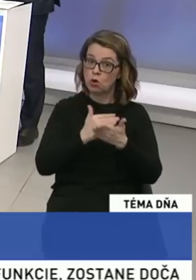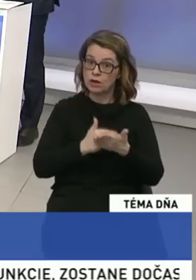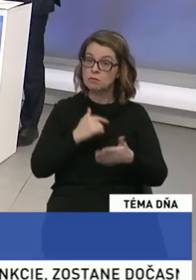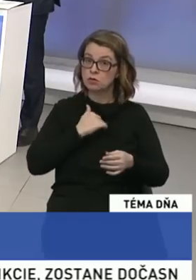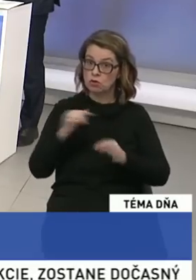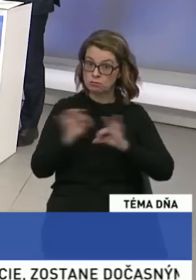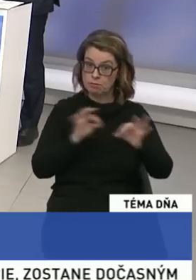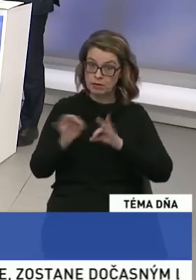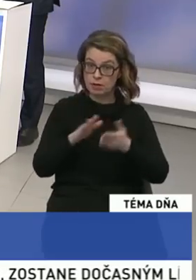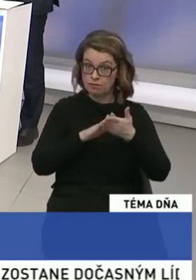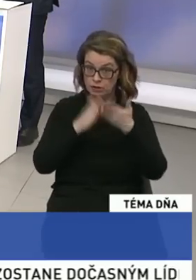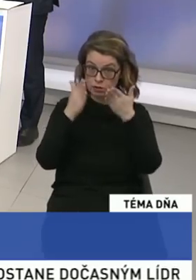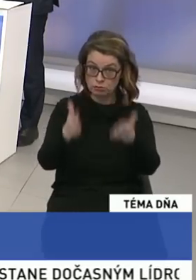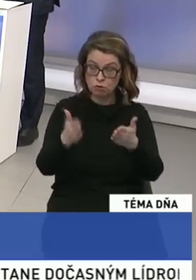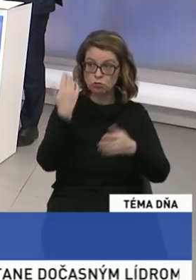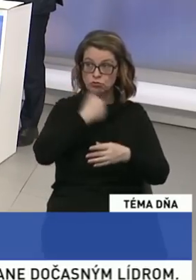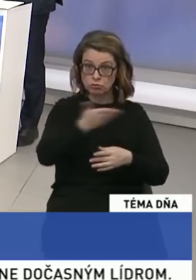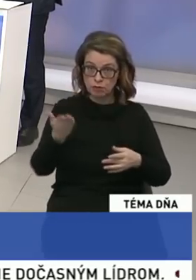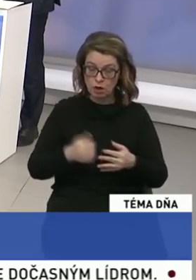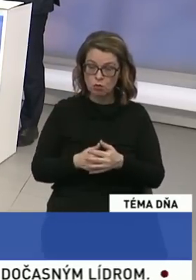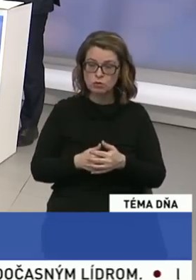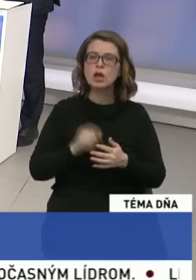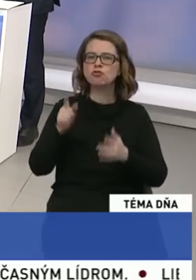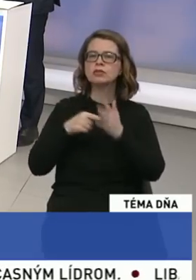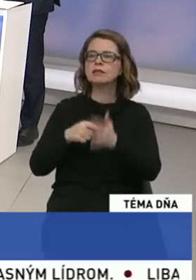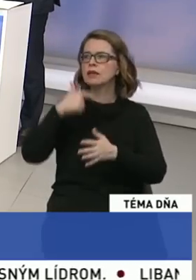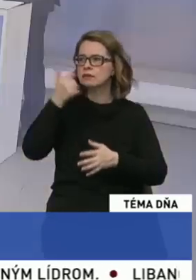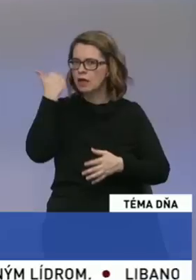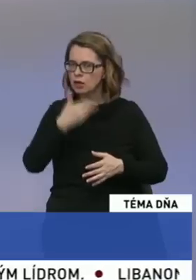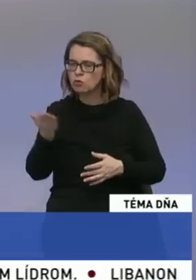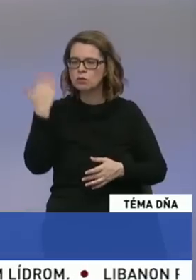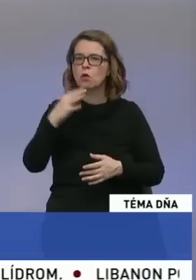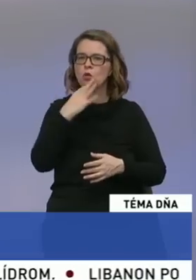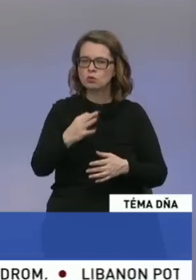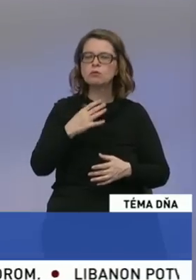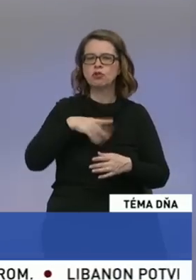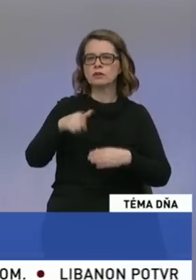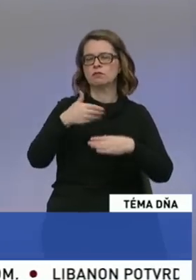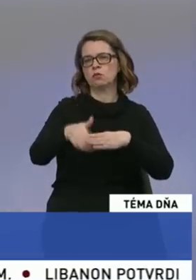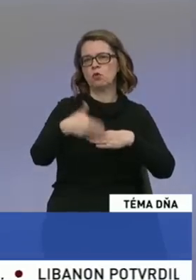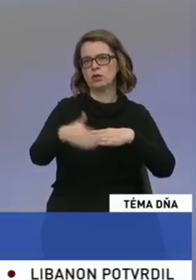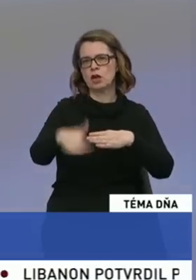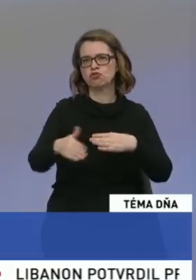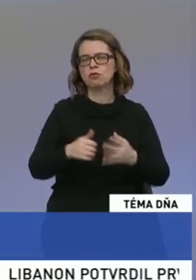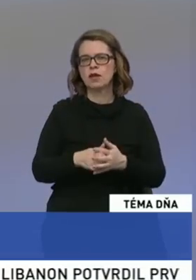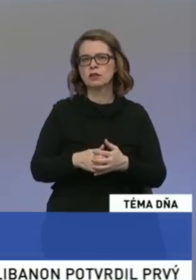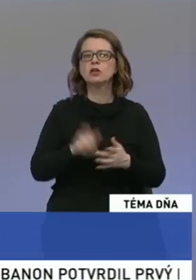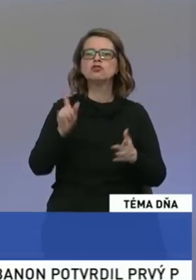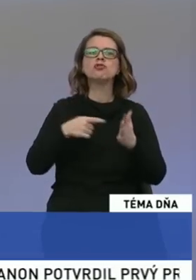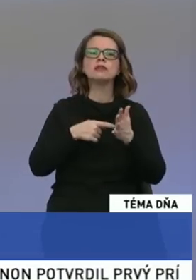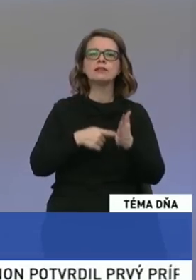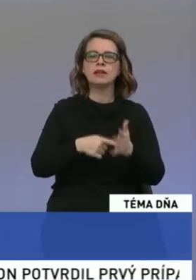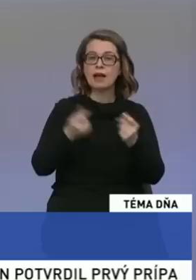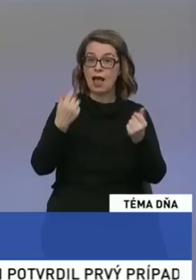pripravili pre spoločnosť, pre ľudí aj smerom k dôchodcom, tak tie boli úspešné a chceme v pokračovať. Takže pokiaľ sa bude